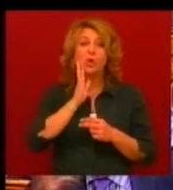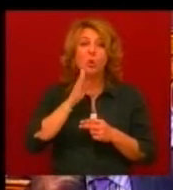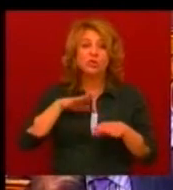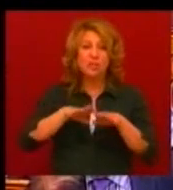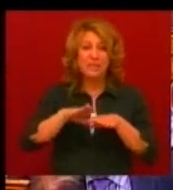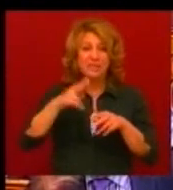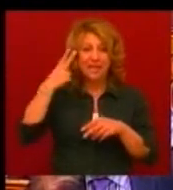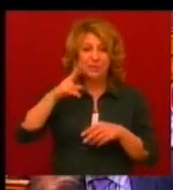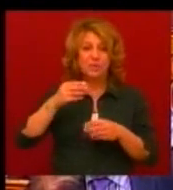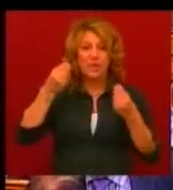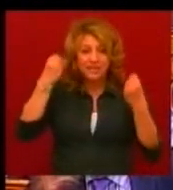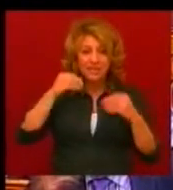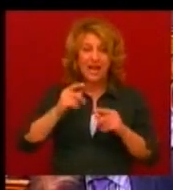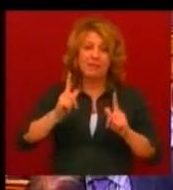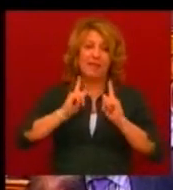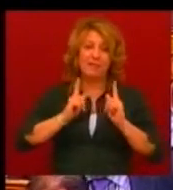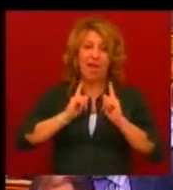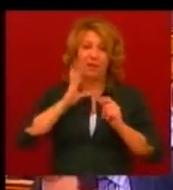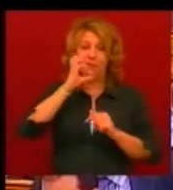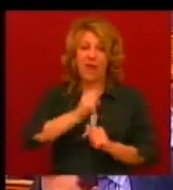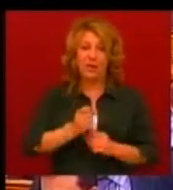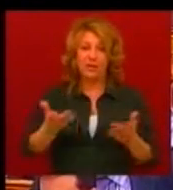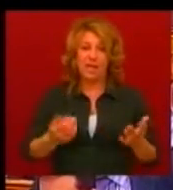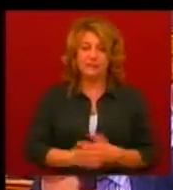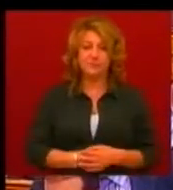Tisztelettel várom válaszát! Köszönöm szépen a figyelméket!